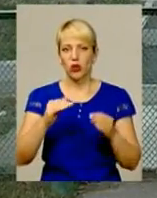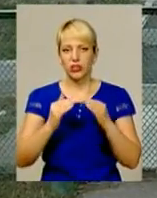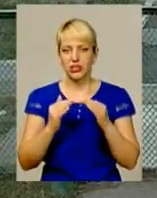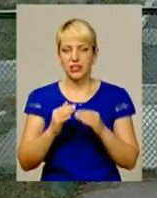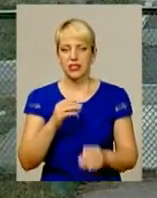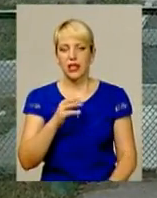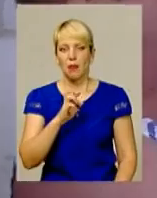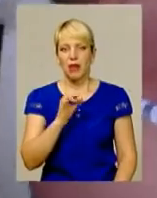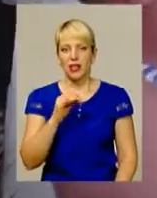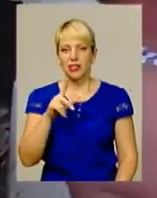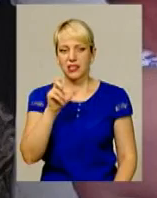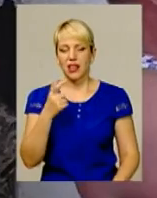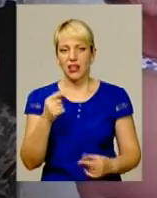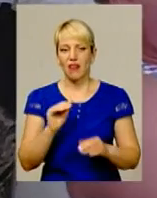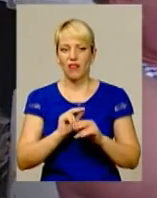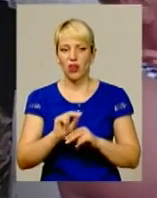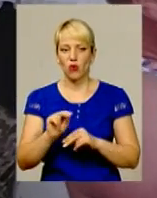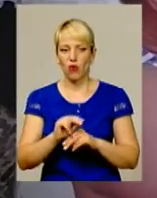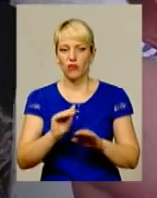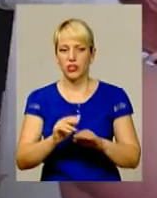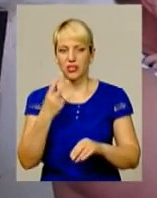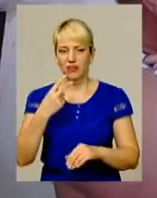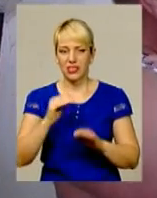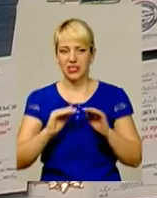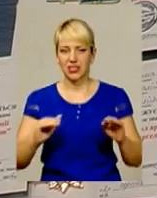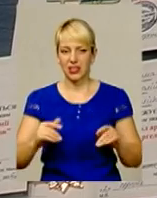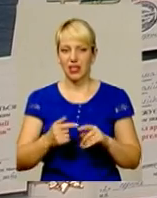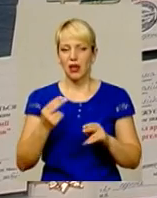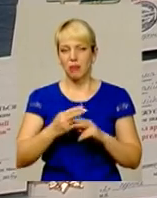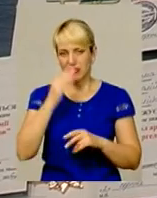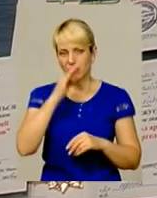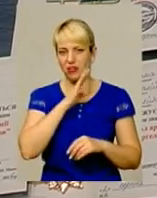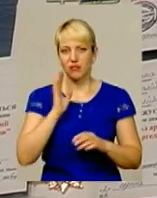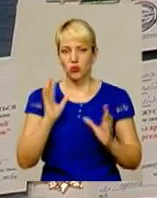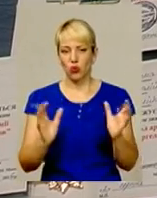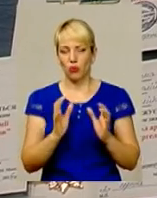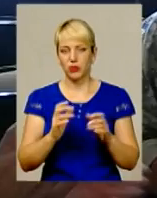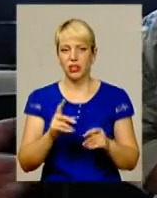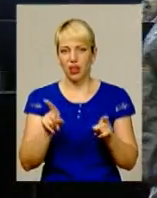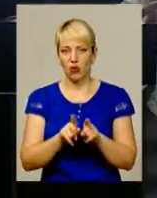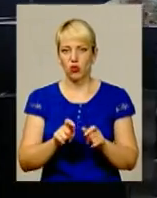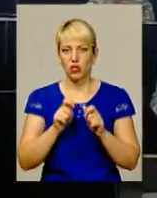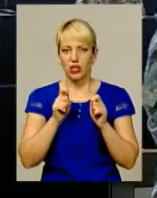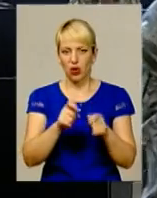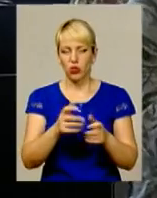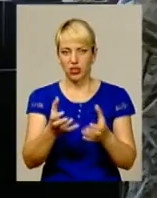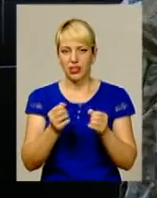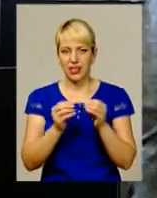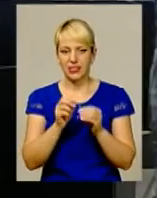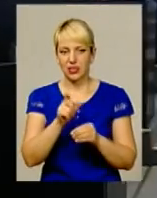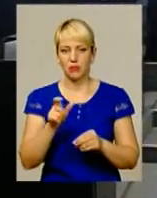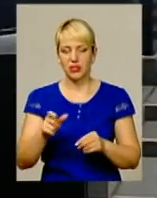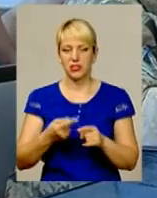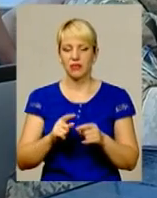нині виховуються 20 діток, позбавлених батьківської опіки. Заслужені нагороди цього дня отримали 10 бійців. Їм присвоїли звання